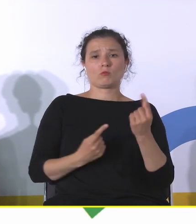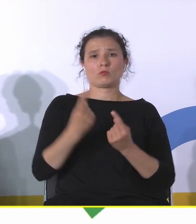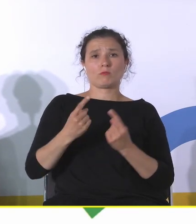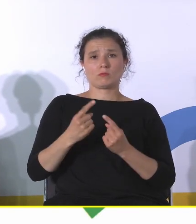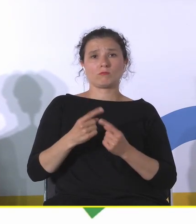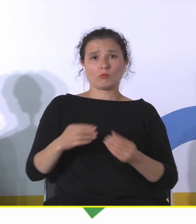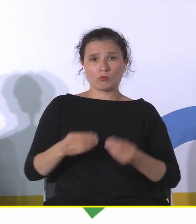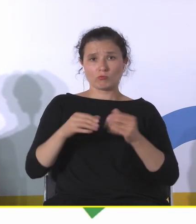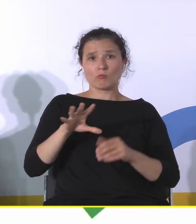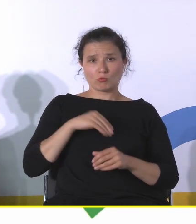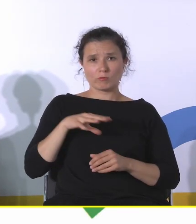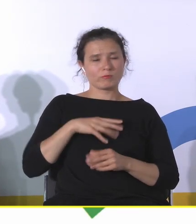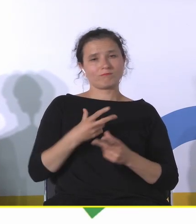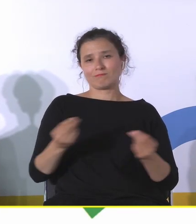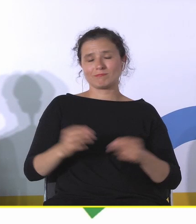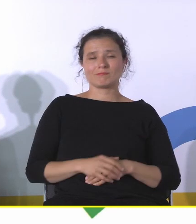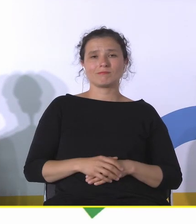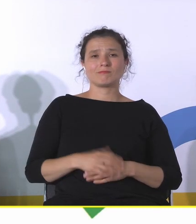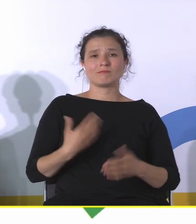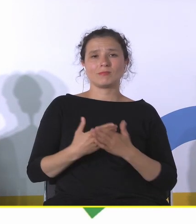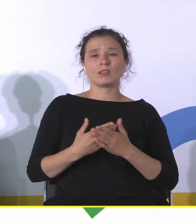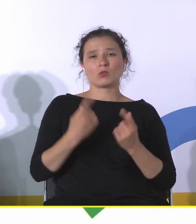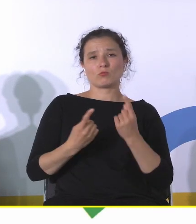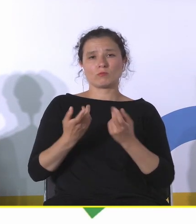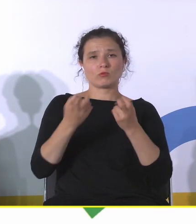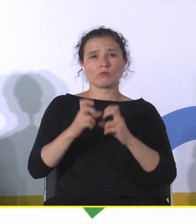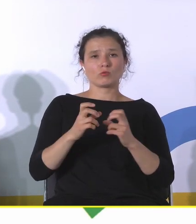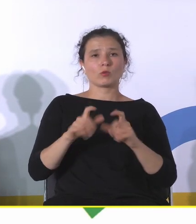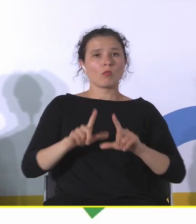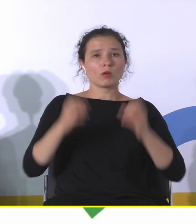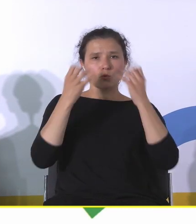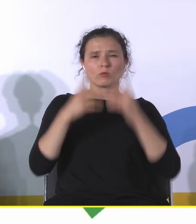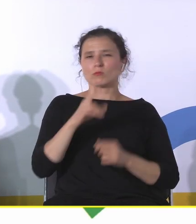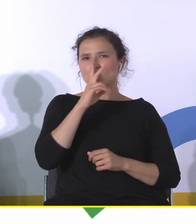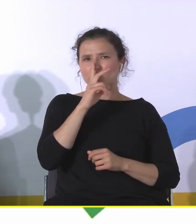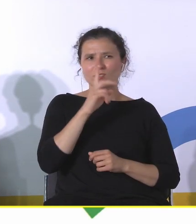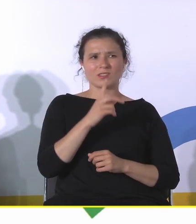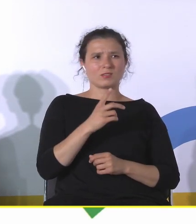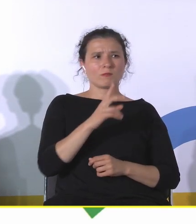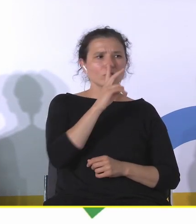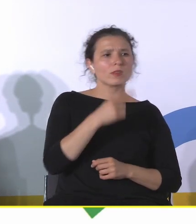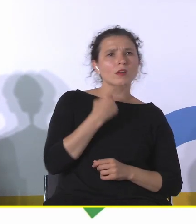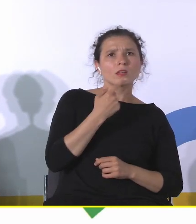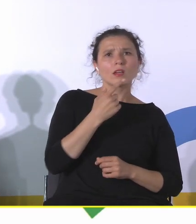tym tworzył też taką lokalną kulturę. To widać wyraźnie w języku, w zwyczajach, w wartościach.